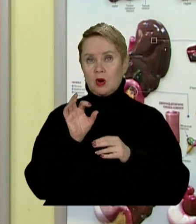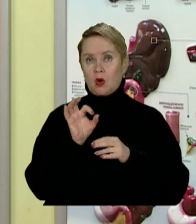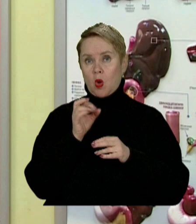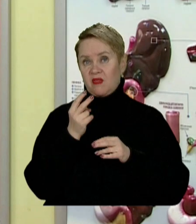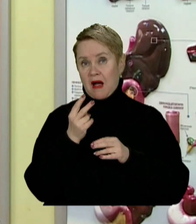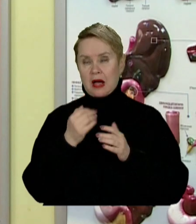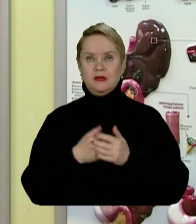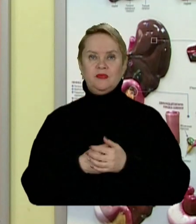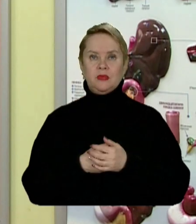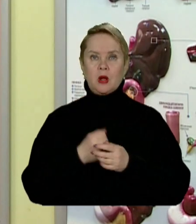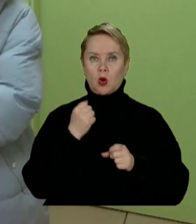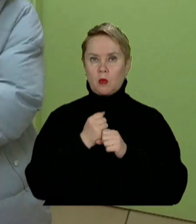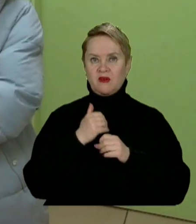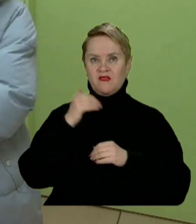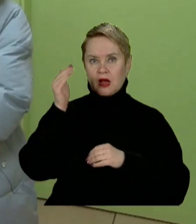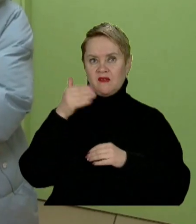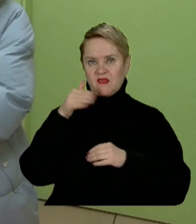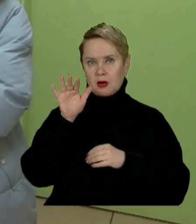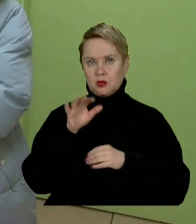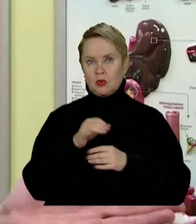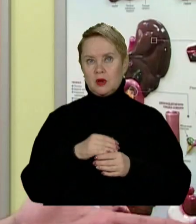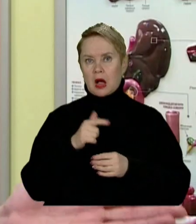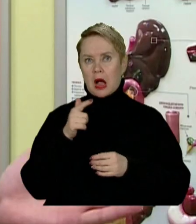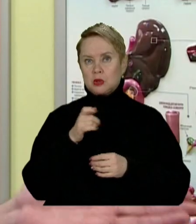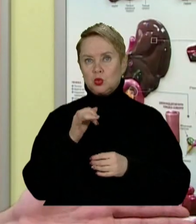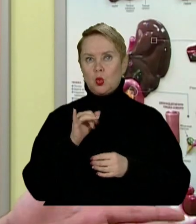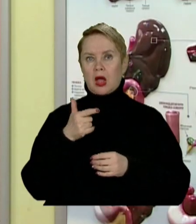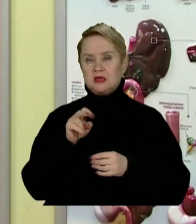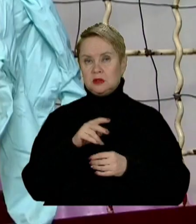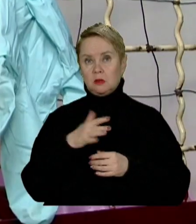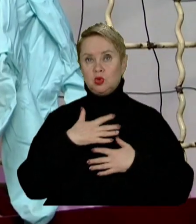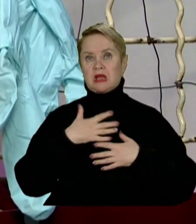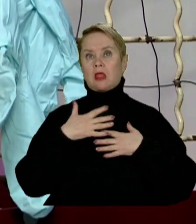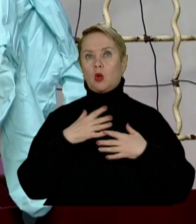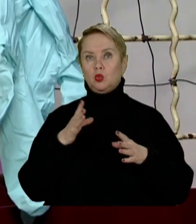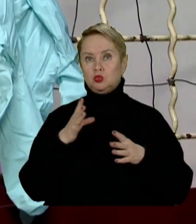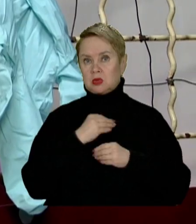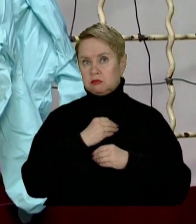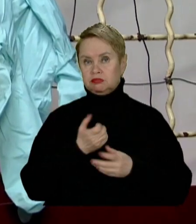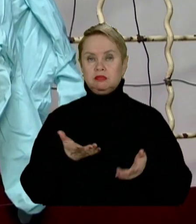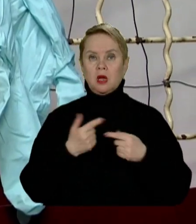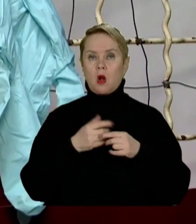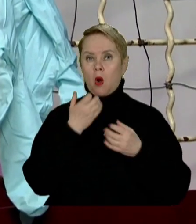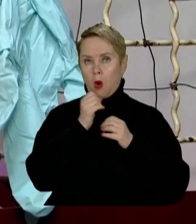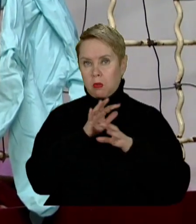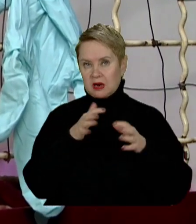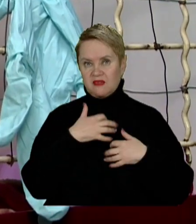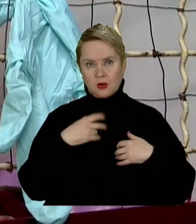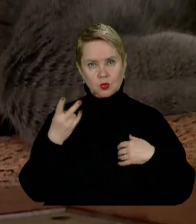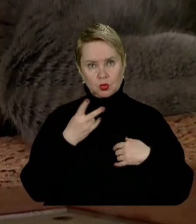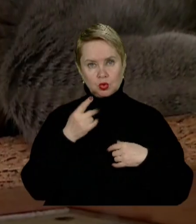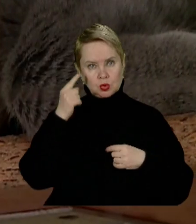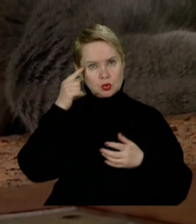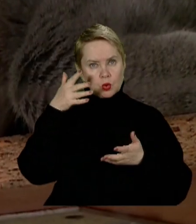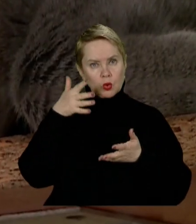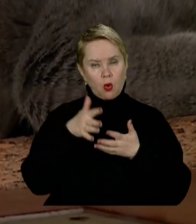зверху робимо для виходу углепистового газу, тому що тварина може задихнутися. Але до обігріву тварин треба ставитися з